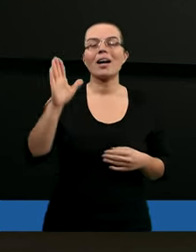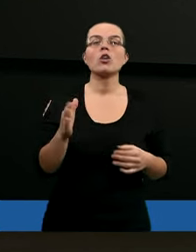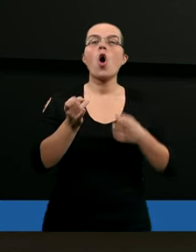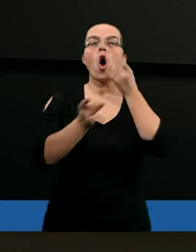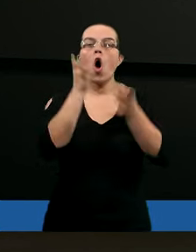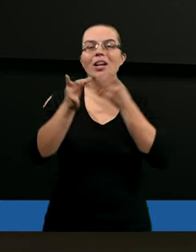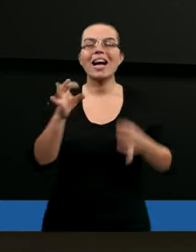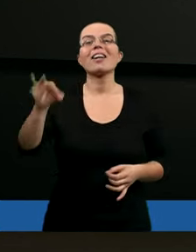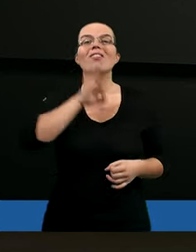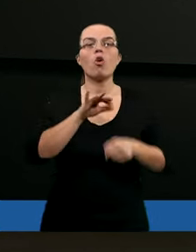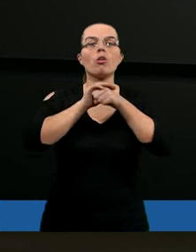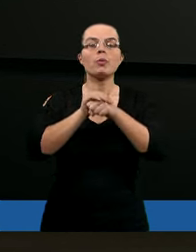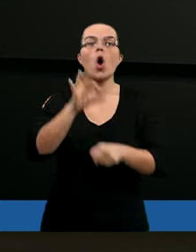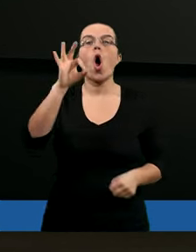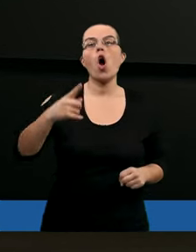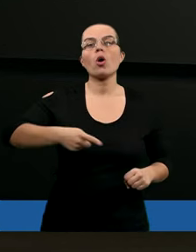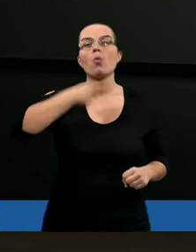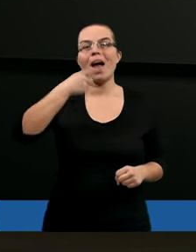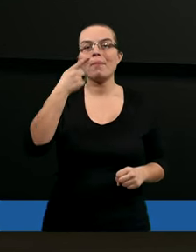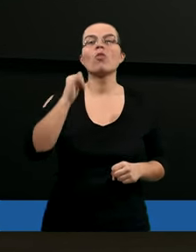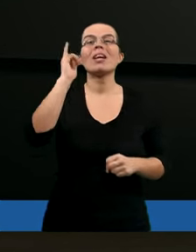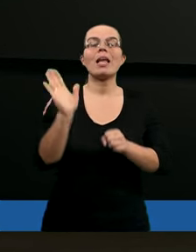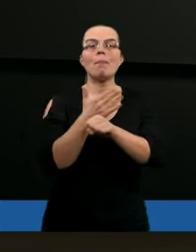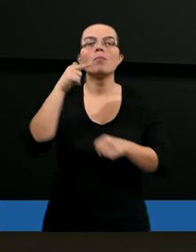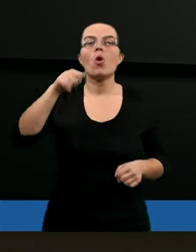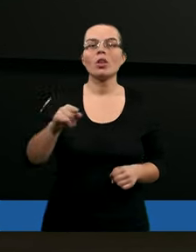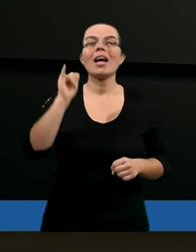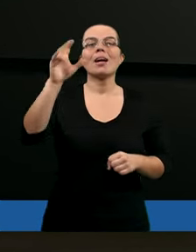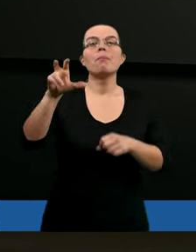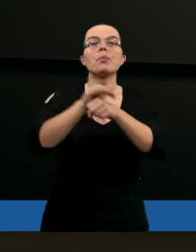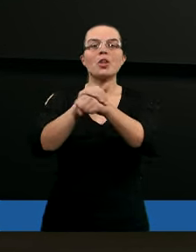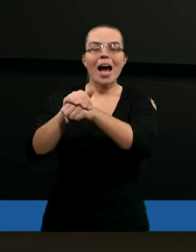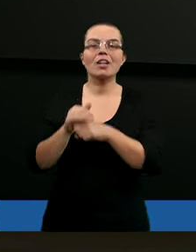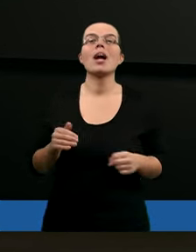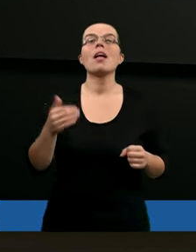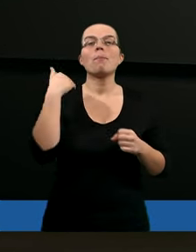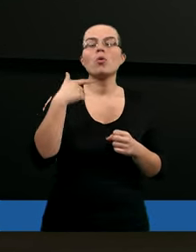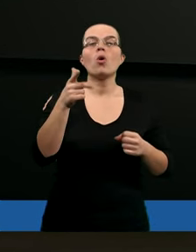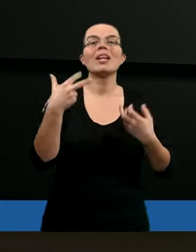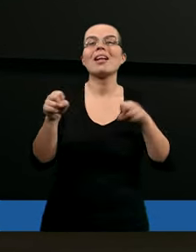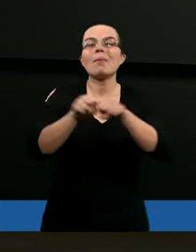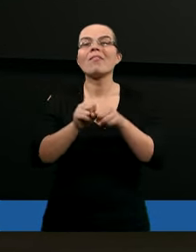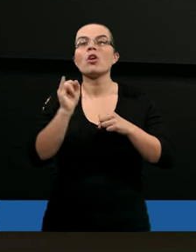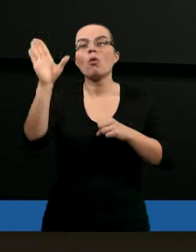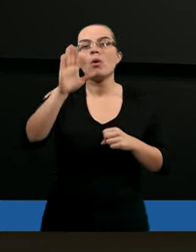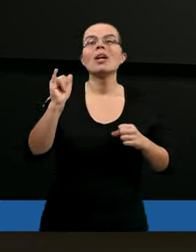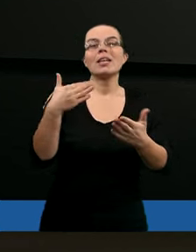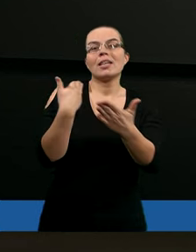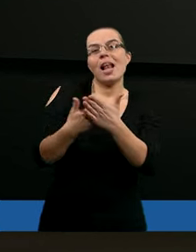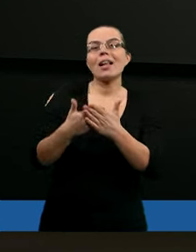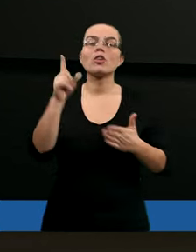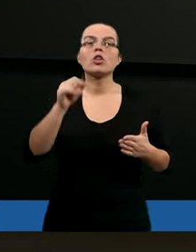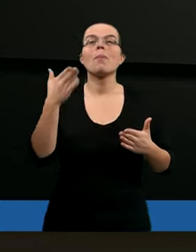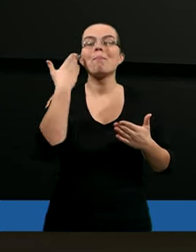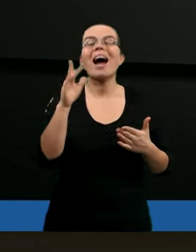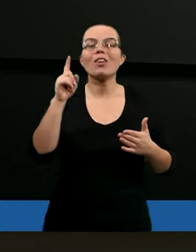oskarża swoich przyjaciół o kłamstwo. Mimo tego, że ci przyjaciele tak jakby próbowali usprawiedliwiać Boga, mimo tego, że ci przyjaciele